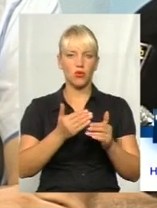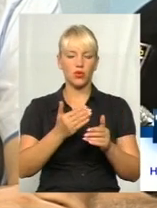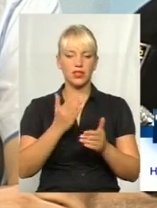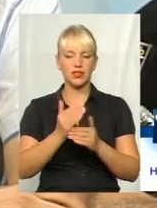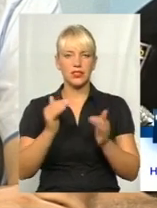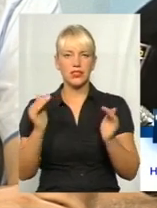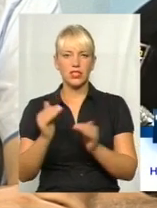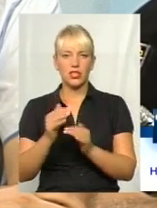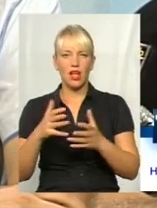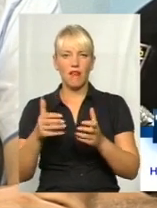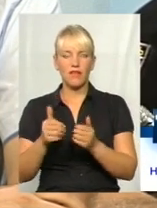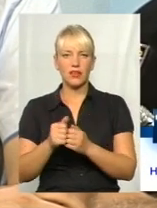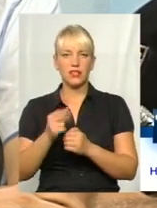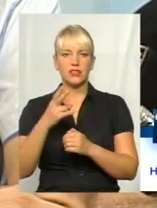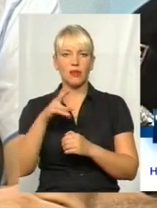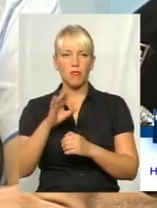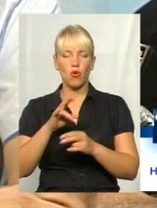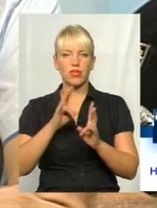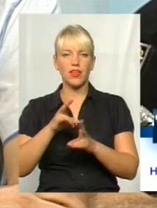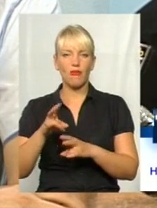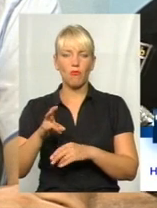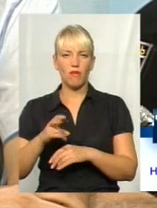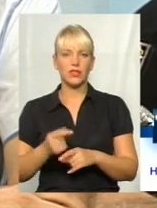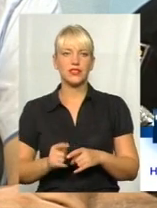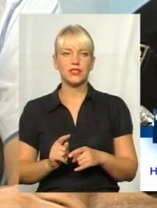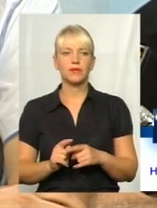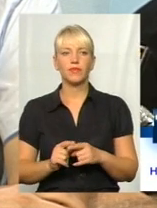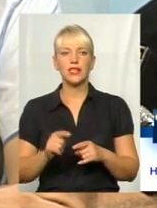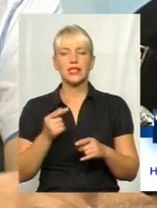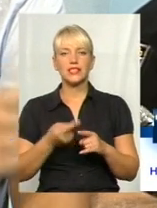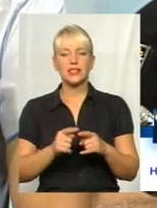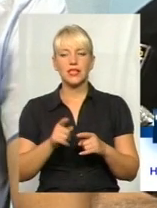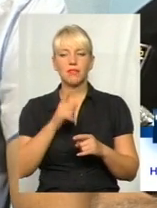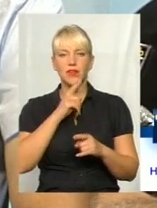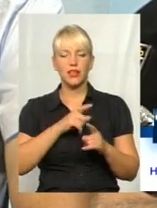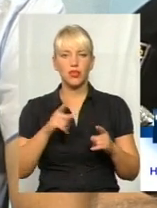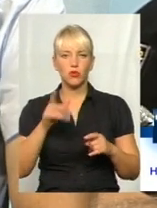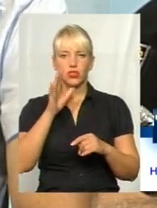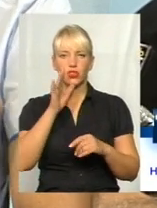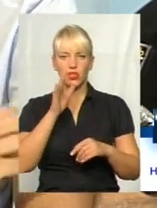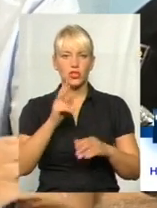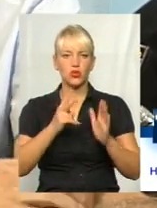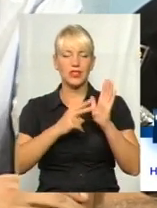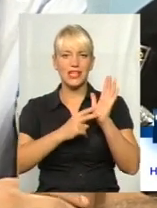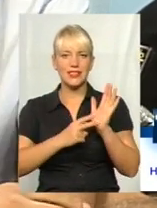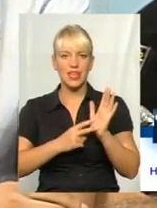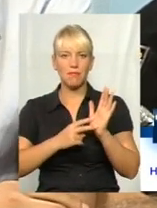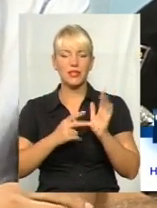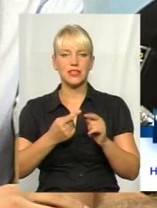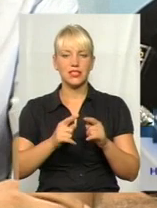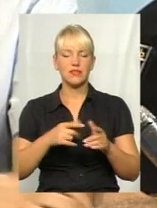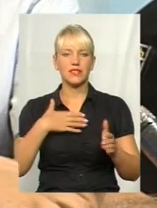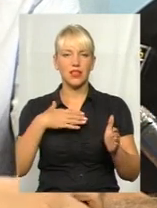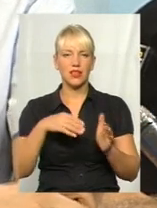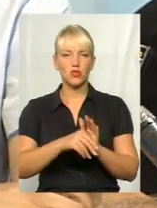аварійності по безпосередньо травмованих. На даний період часу за 7 місяців також загинуло 7